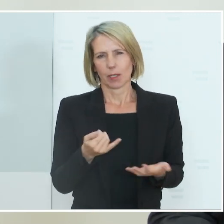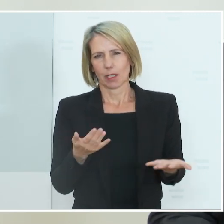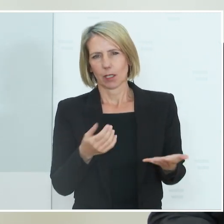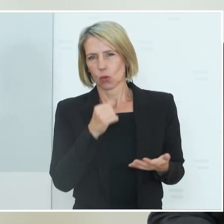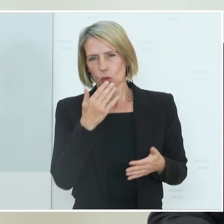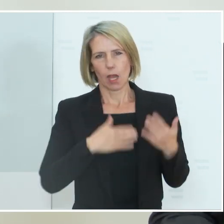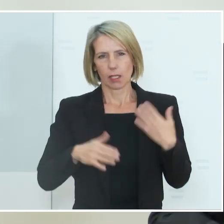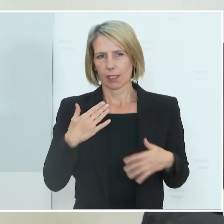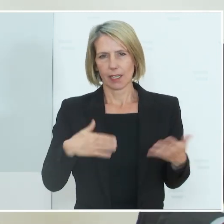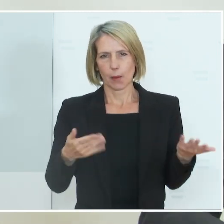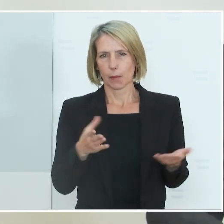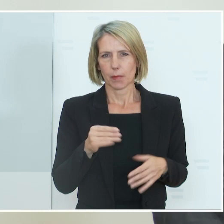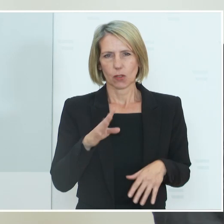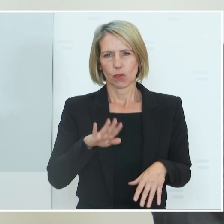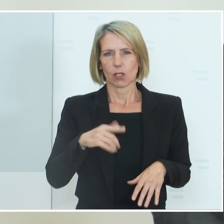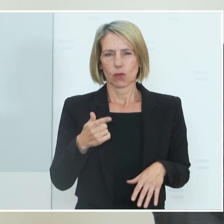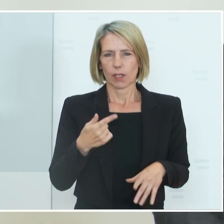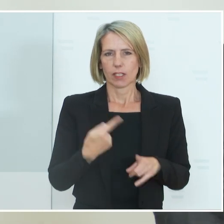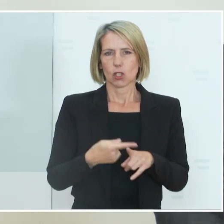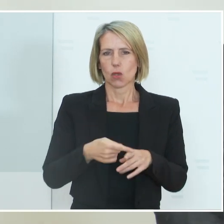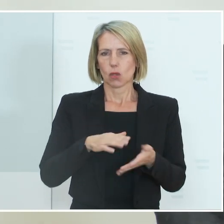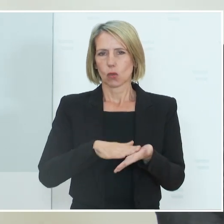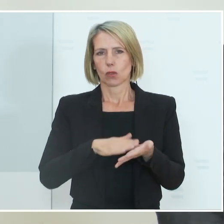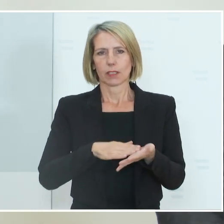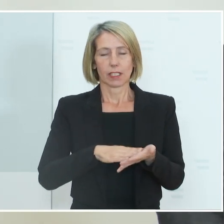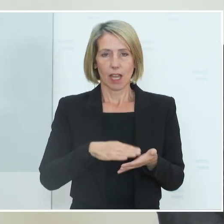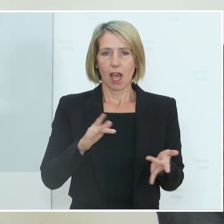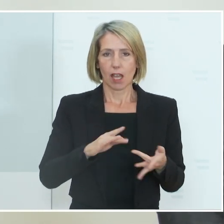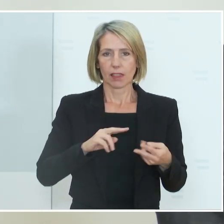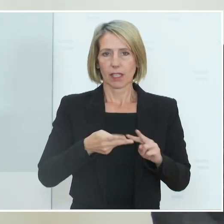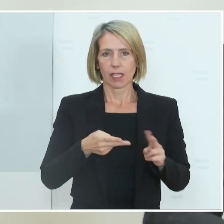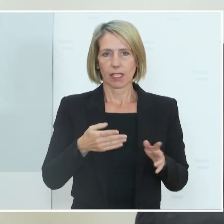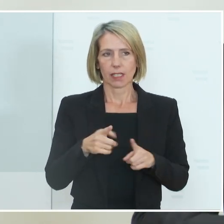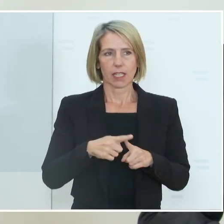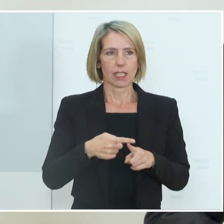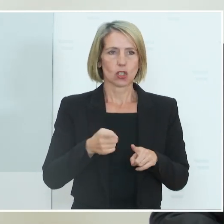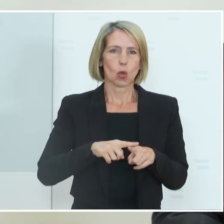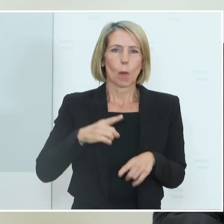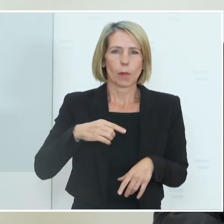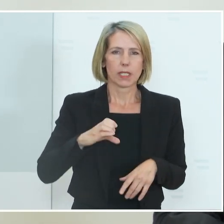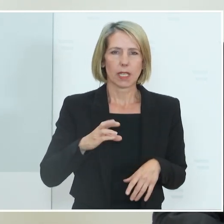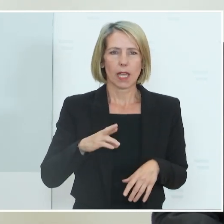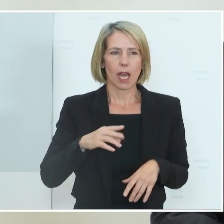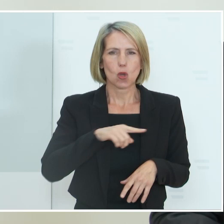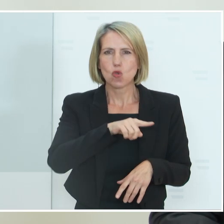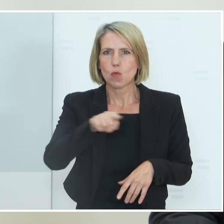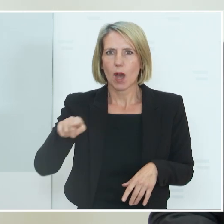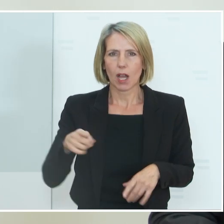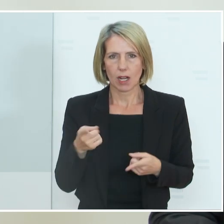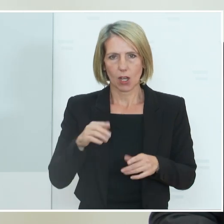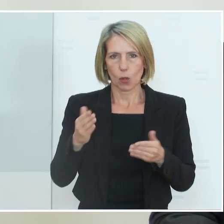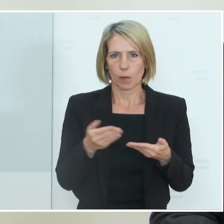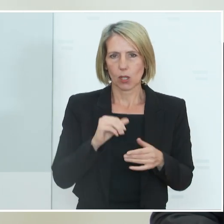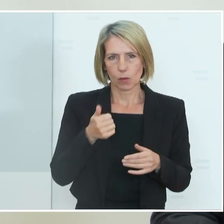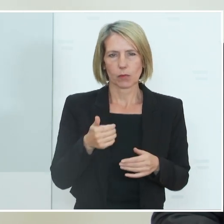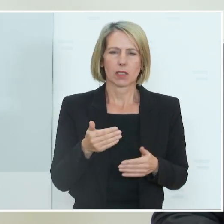einem nur 24 Stunden gültigen Antigentest. Beispielsweise PCR kriegt man auch nicht überall, doch sich dann dafür entscheiden werden, impfen